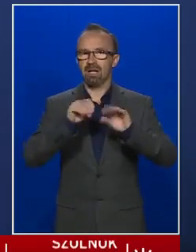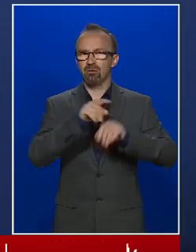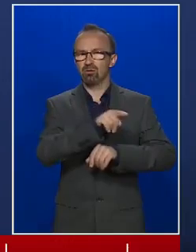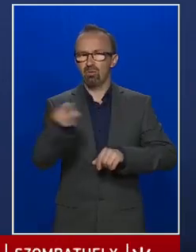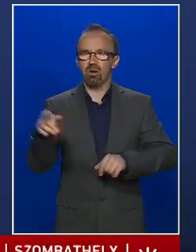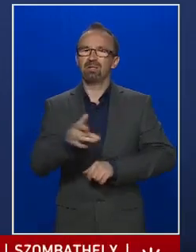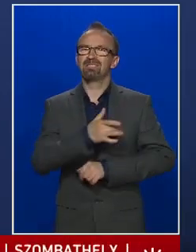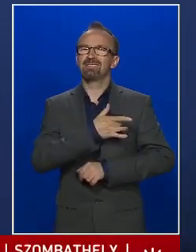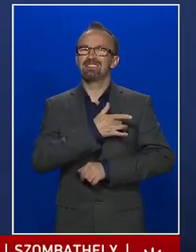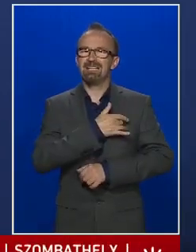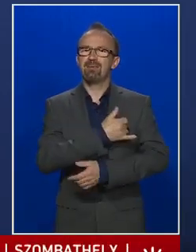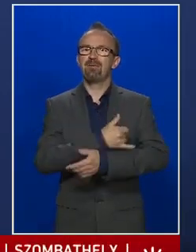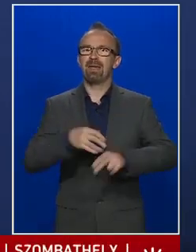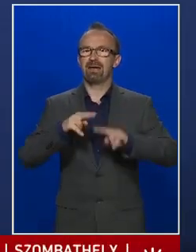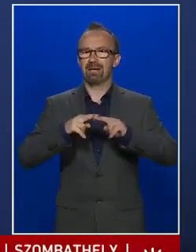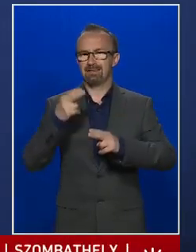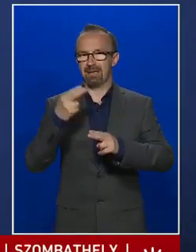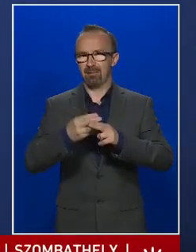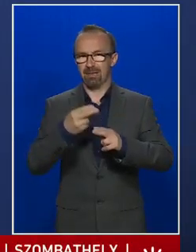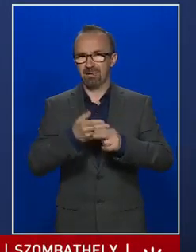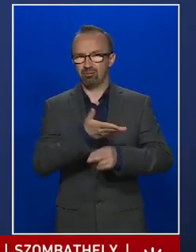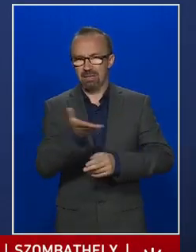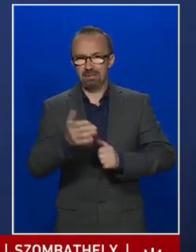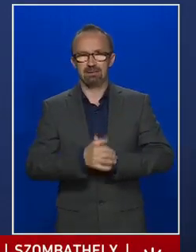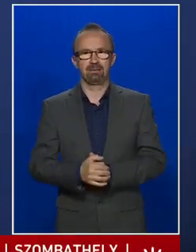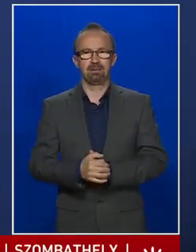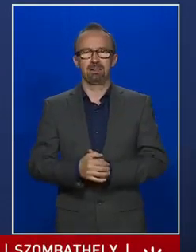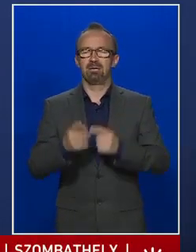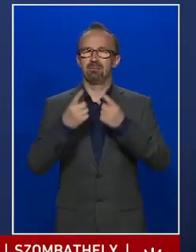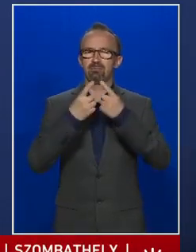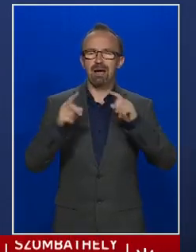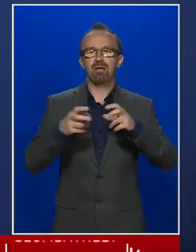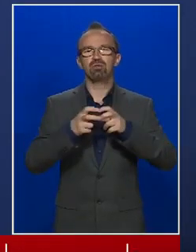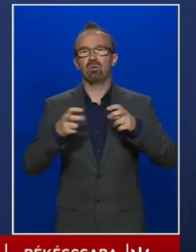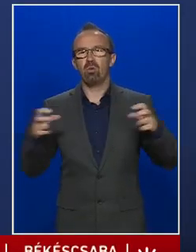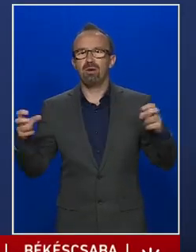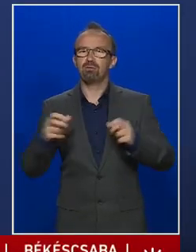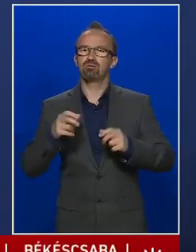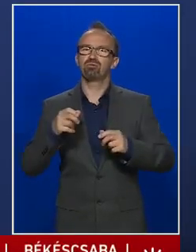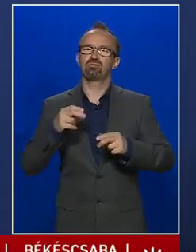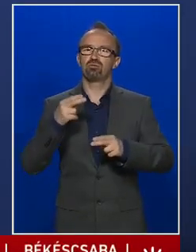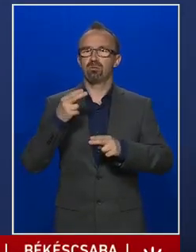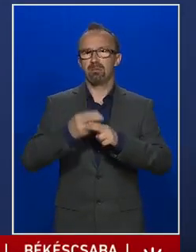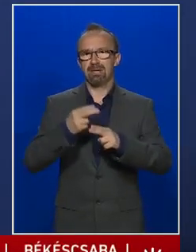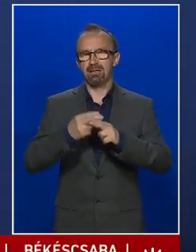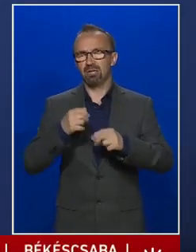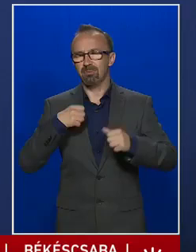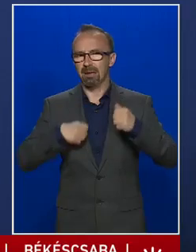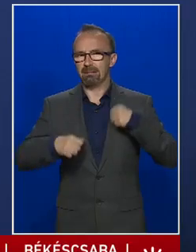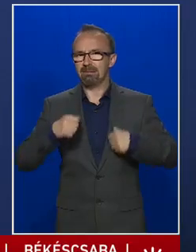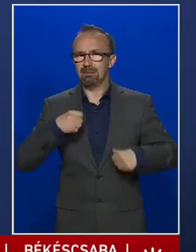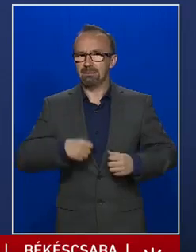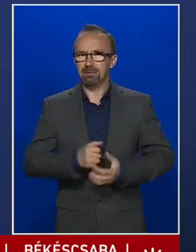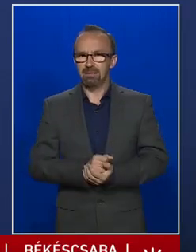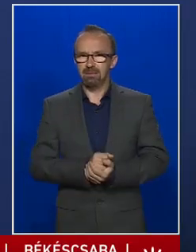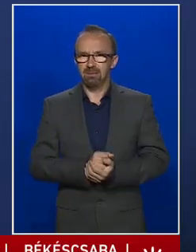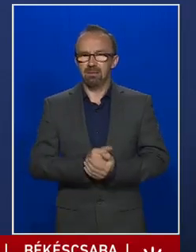szívérendszeri megbetegedésben, egyéb krónikus betegségben szenvednek.